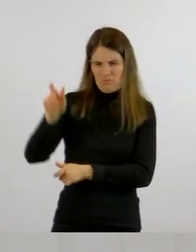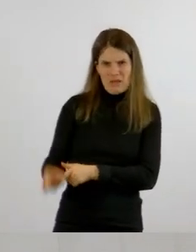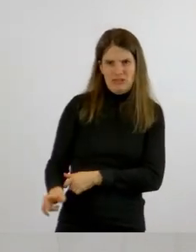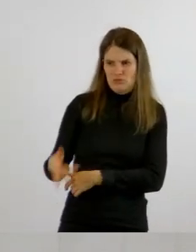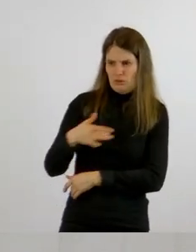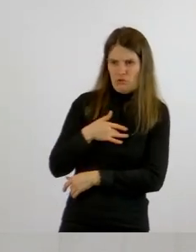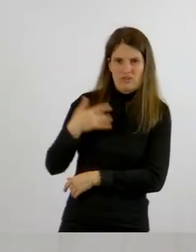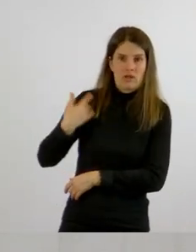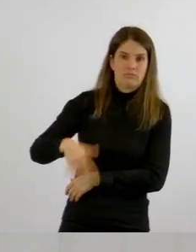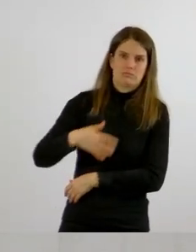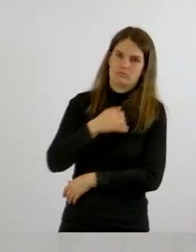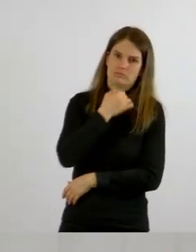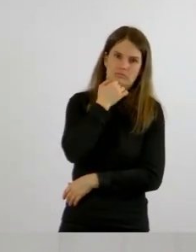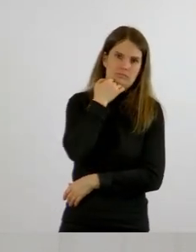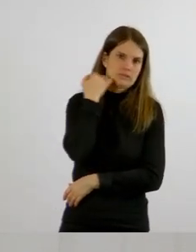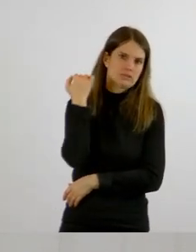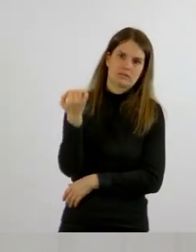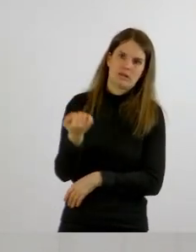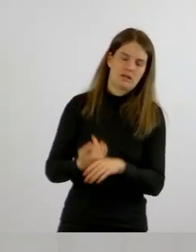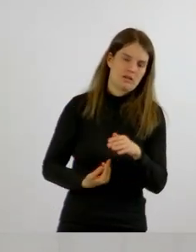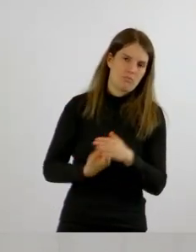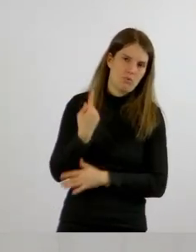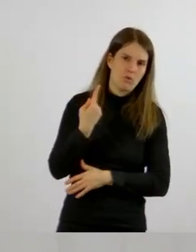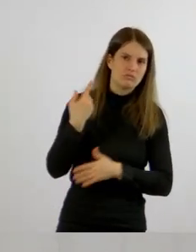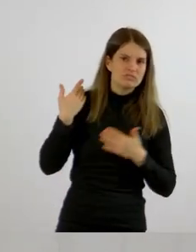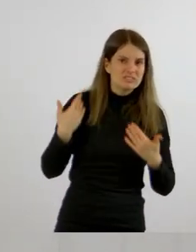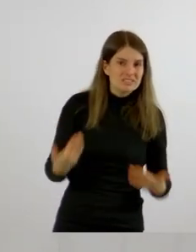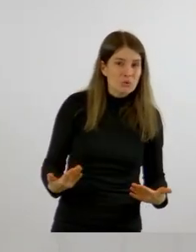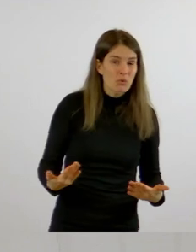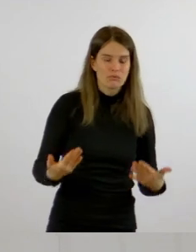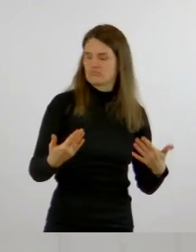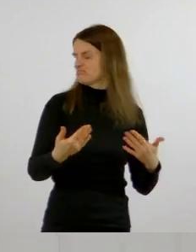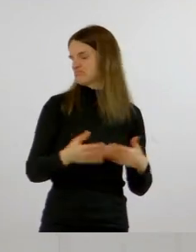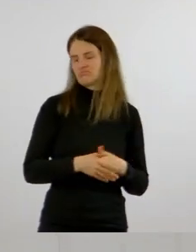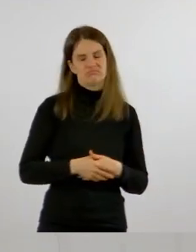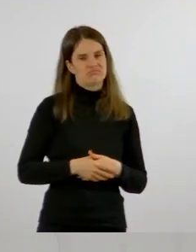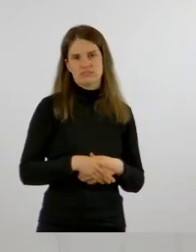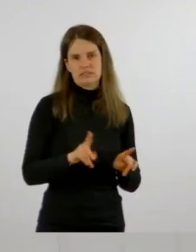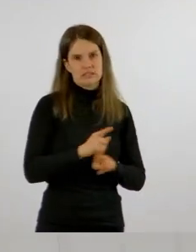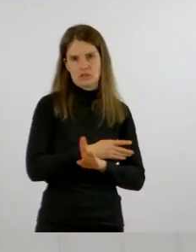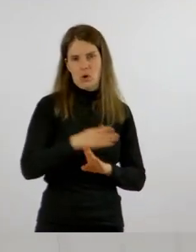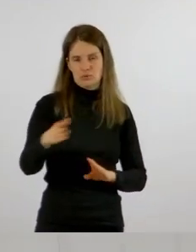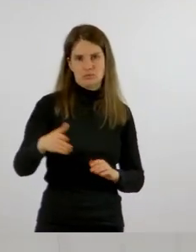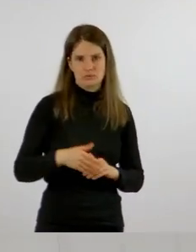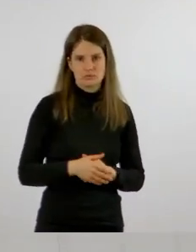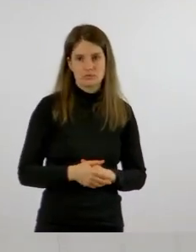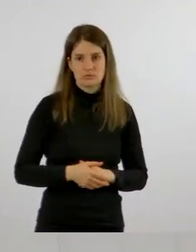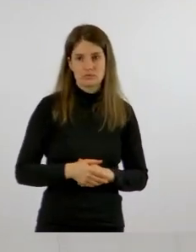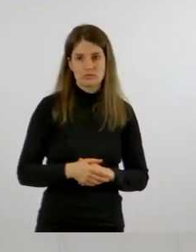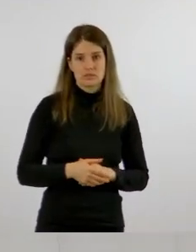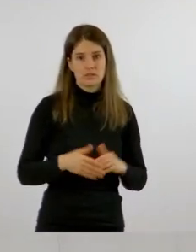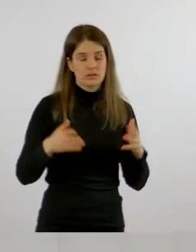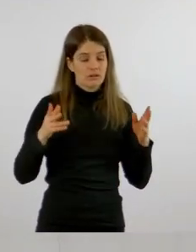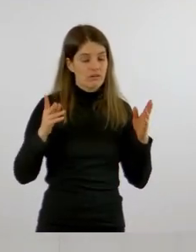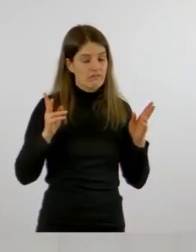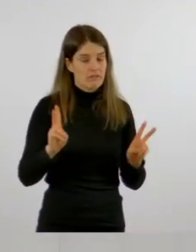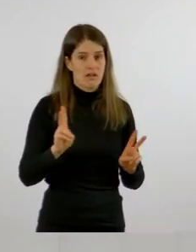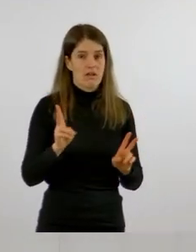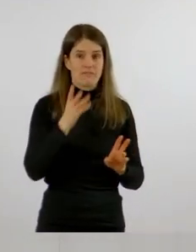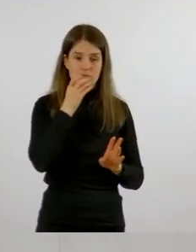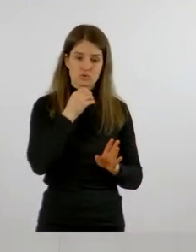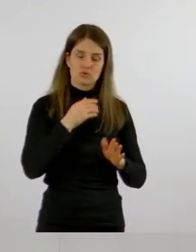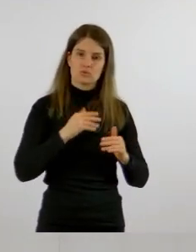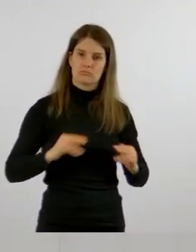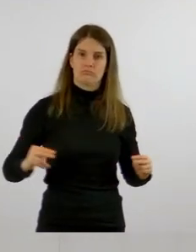davon betroffen sind, ausgeübt. Und das ist jenseits von all dem, was zu einem fairen